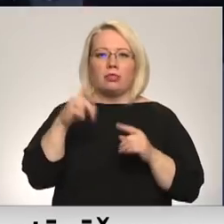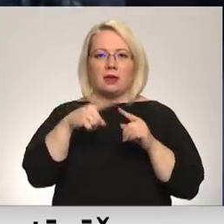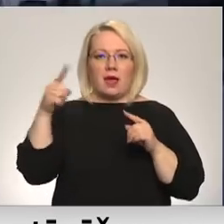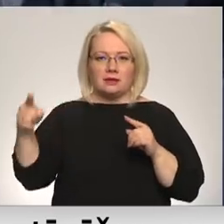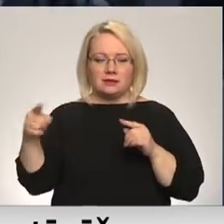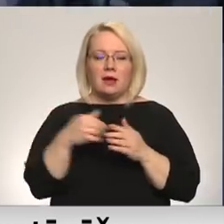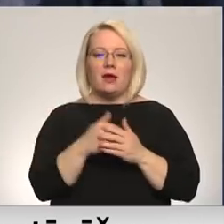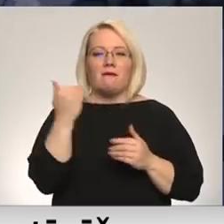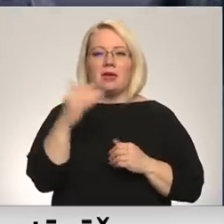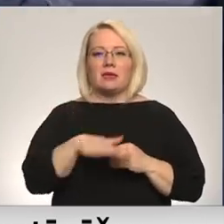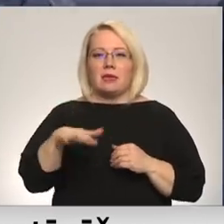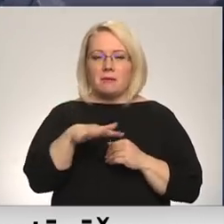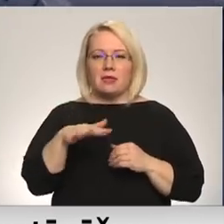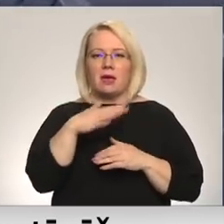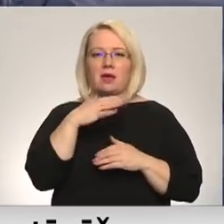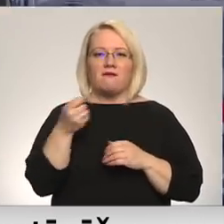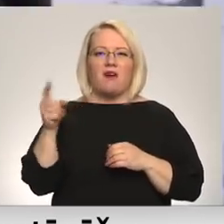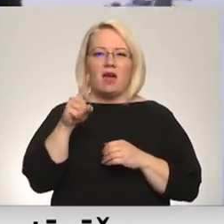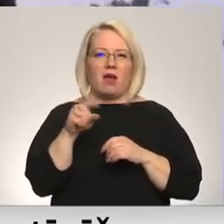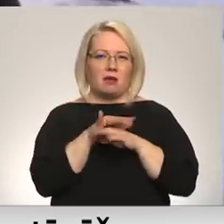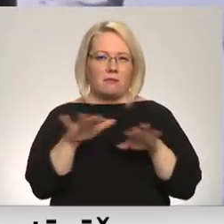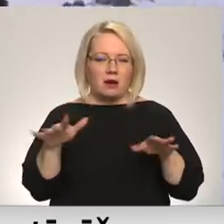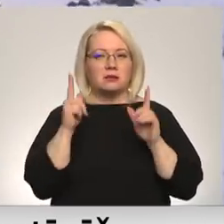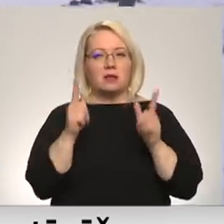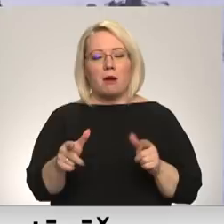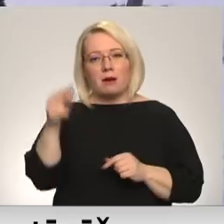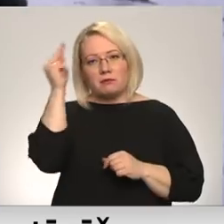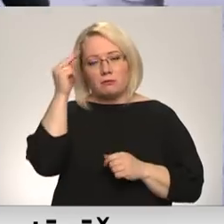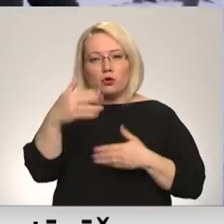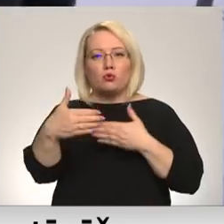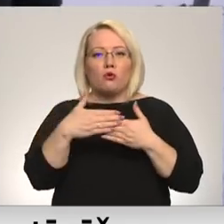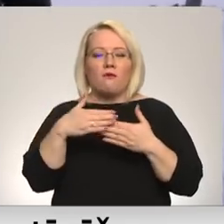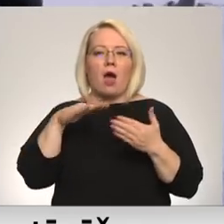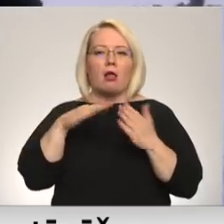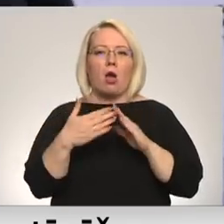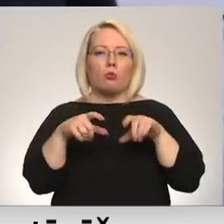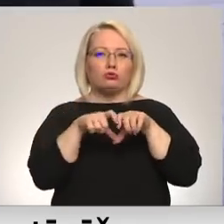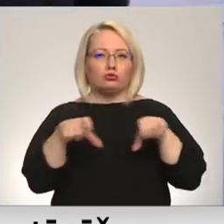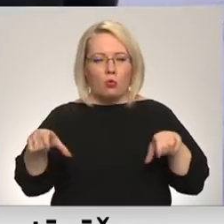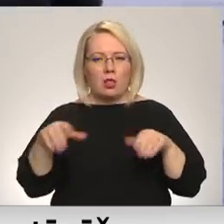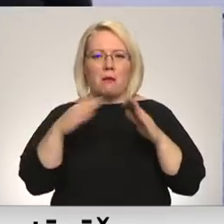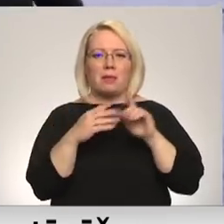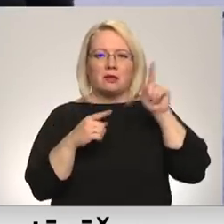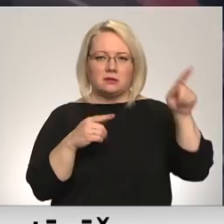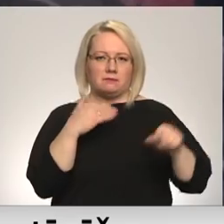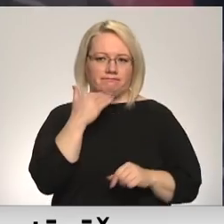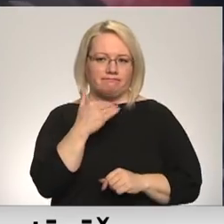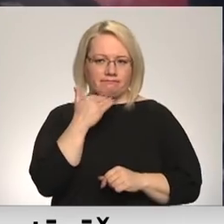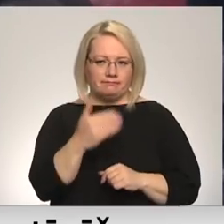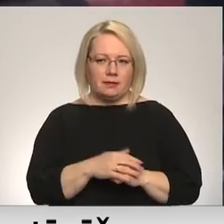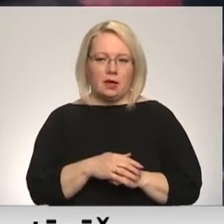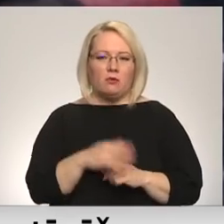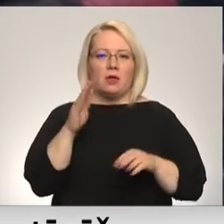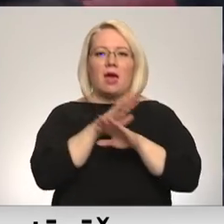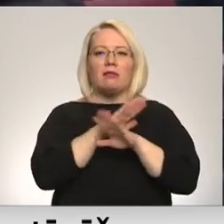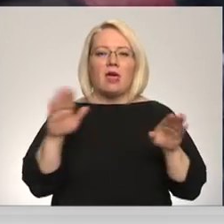Viņa ģimenē aug vairāki bērni, kas labprātāk mācītos tuvējā lauku skoliņā, nevis pilsētas skolā. Nebūs, kas